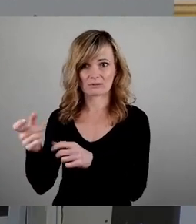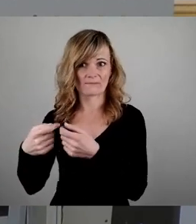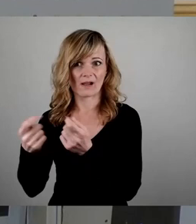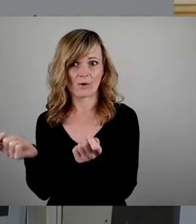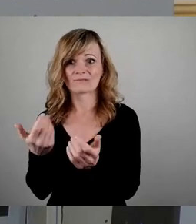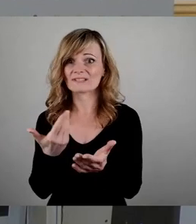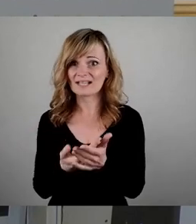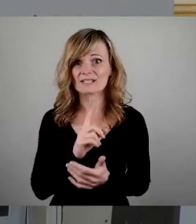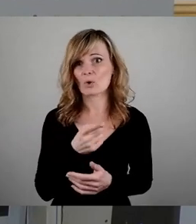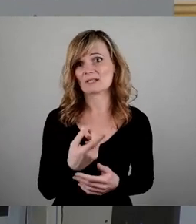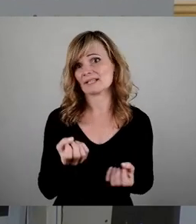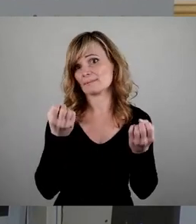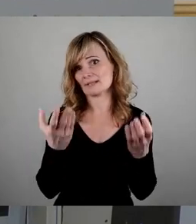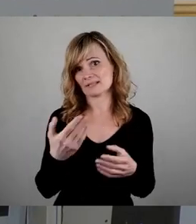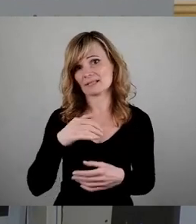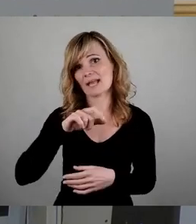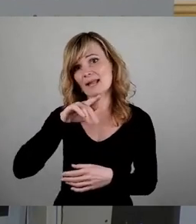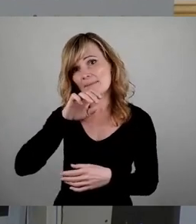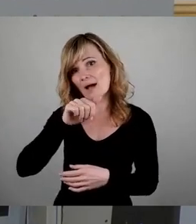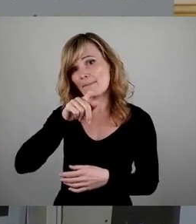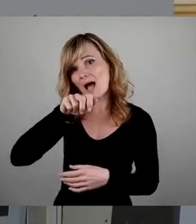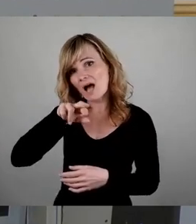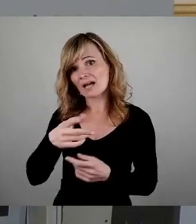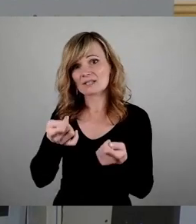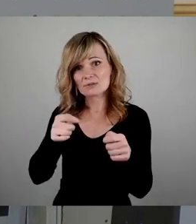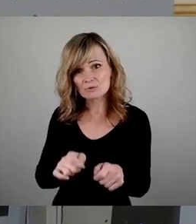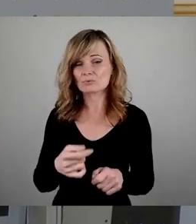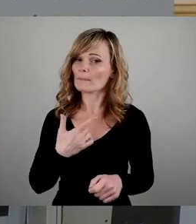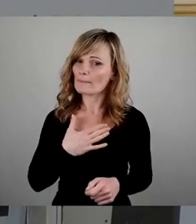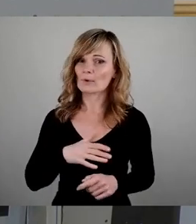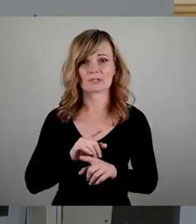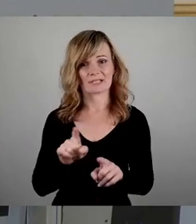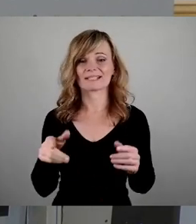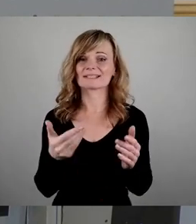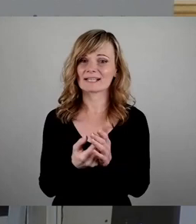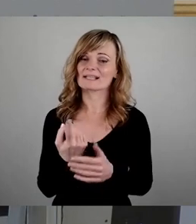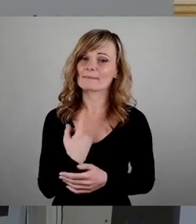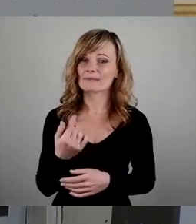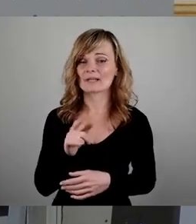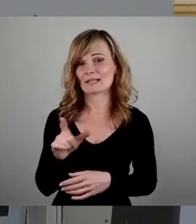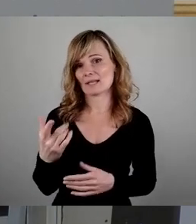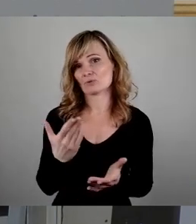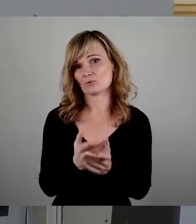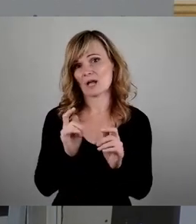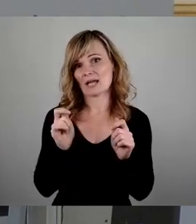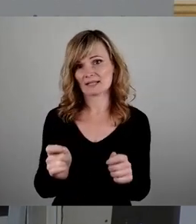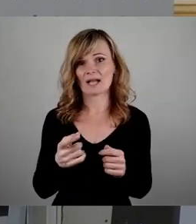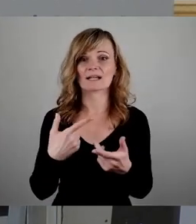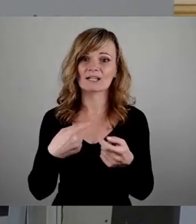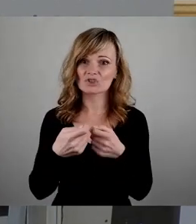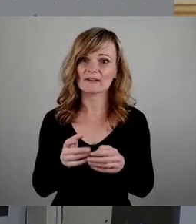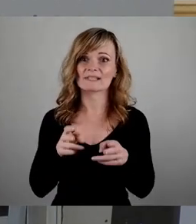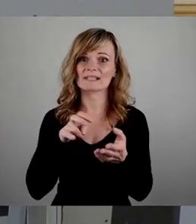dass das Elbermare geschlossen wird. Und auch dazu haben wir bereits als Linke einen Antrag in den Geschäftsgang des